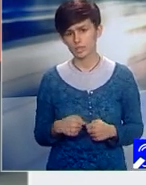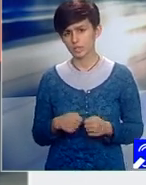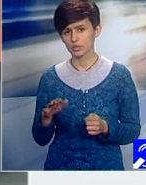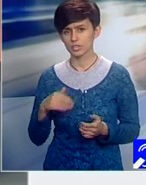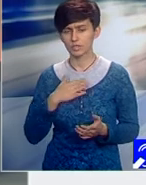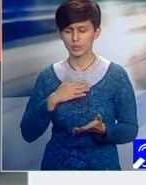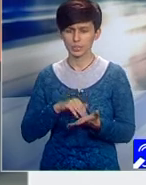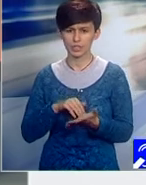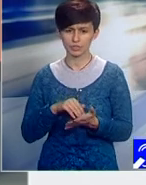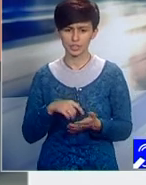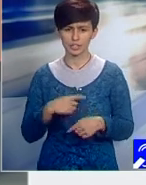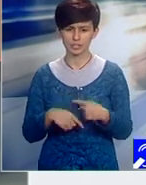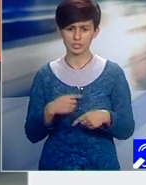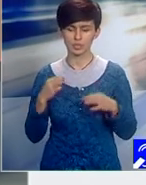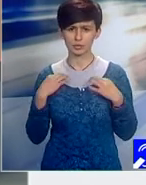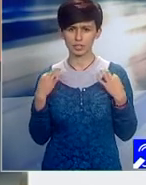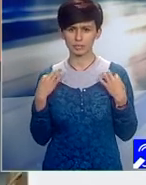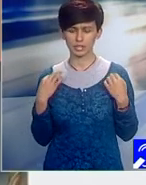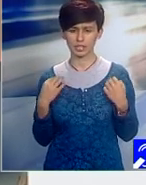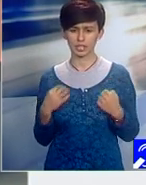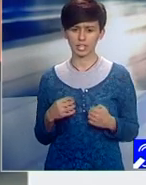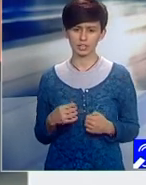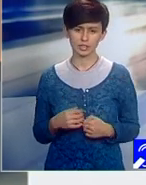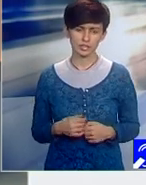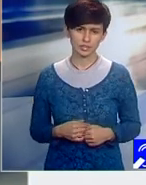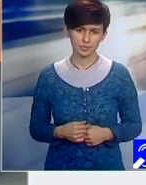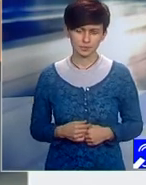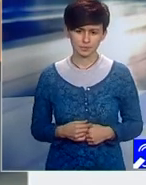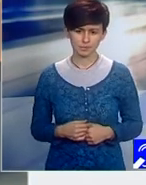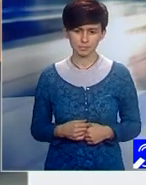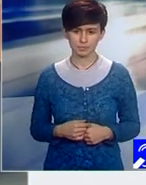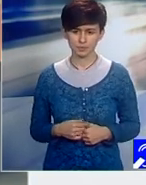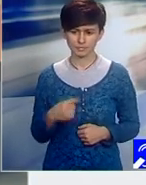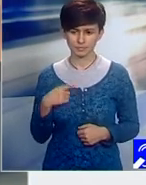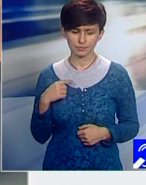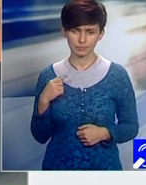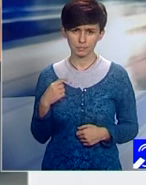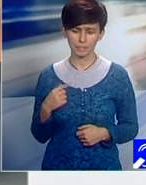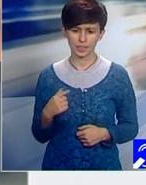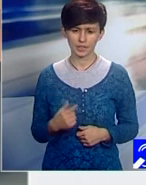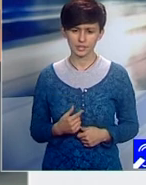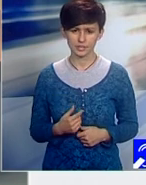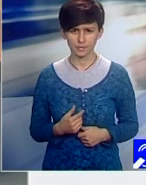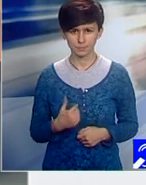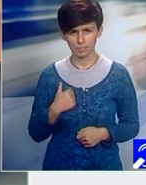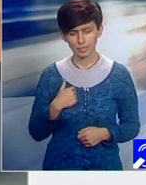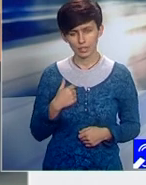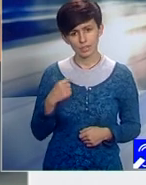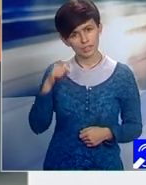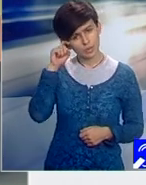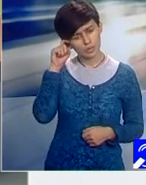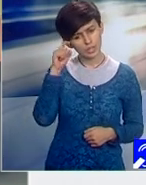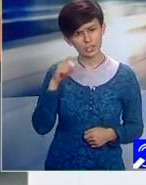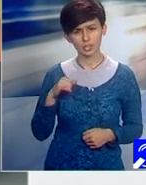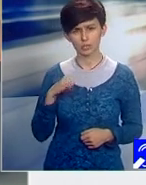recurgem cu toții la un moment dat. Și din punct de vedere politic e un